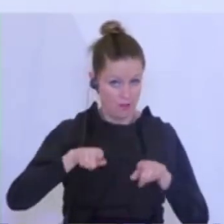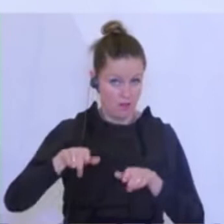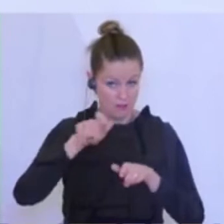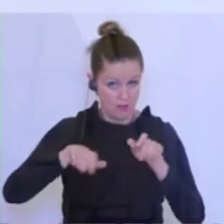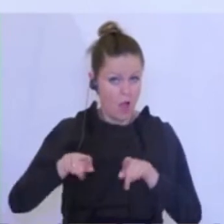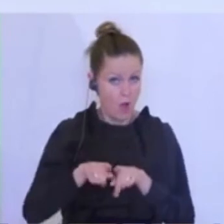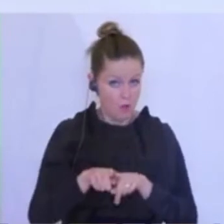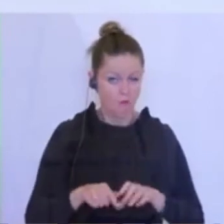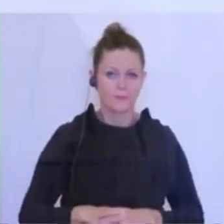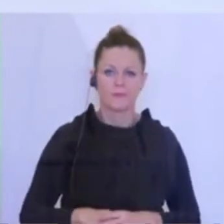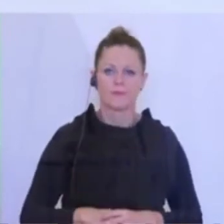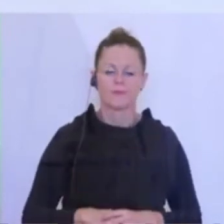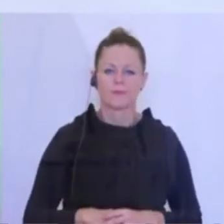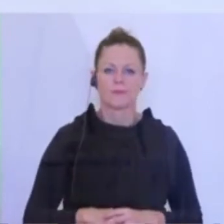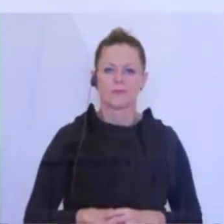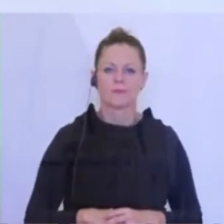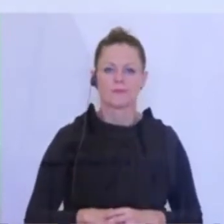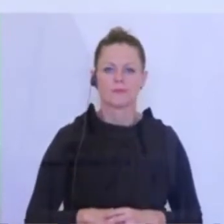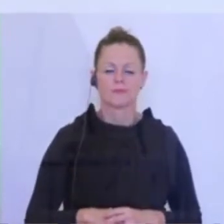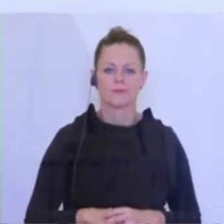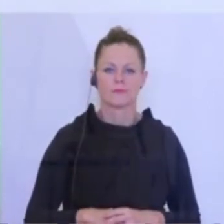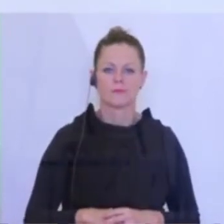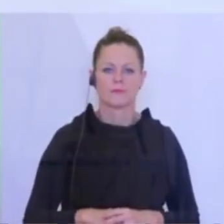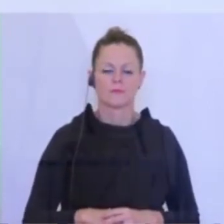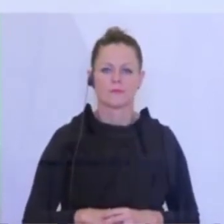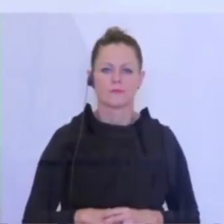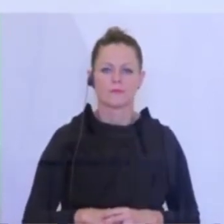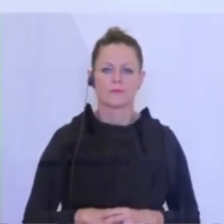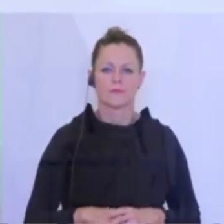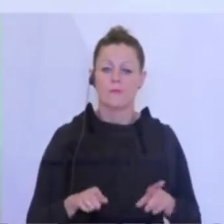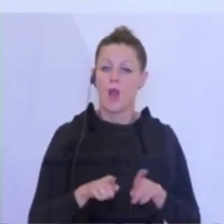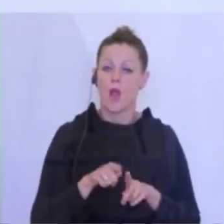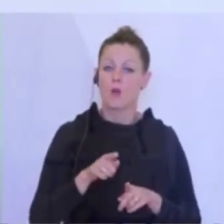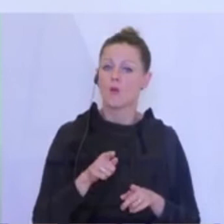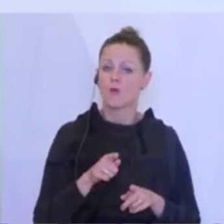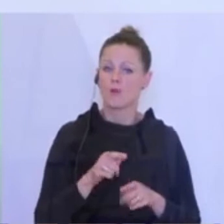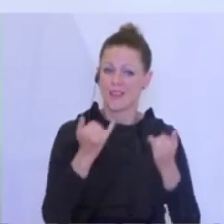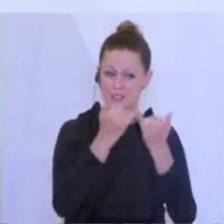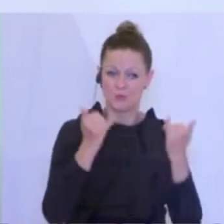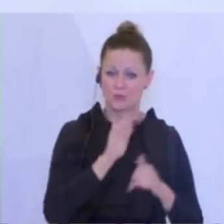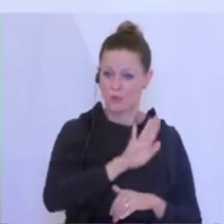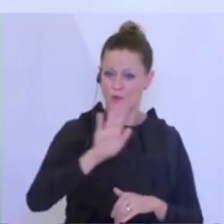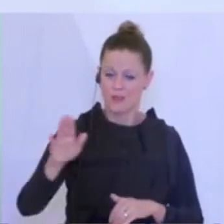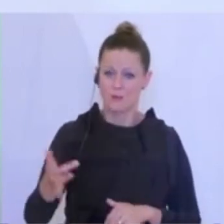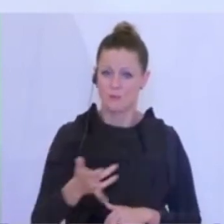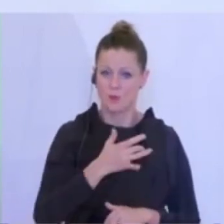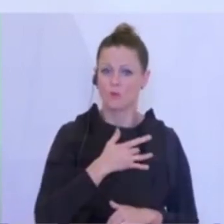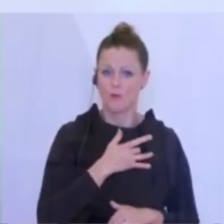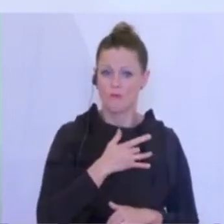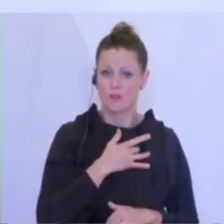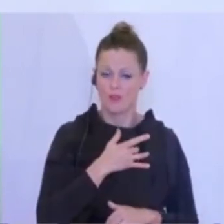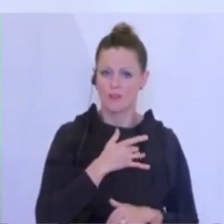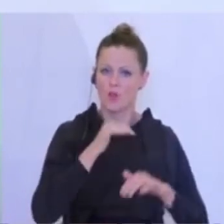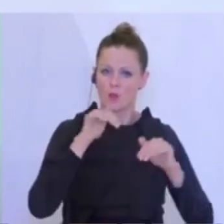dass wir mit den entsprechenden betroffenen Institutionen die Gespräche